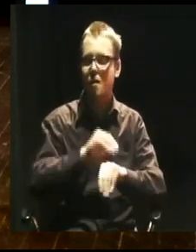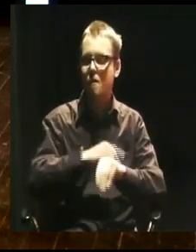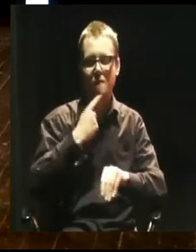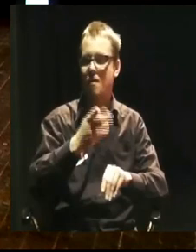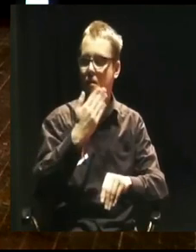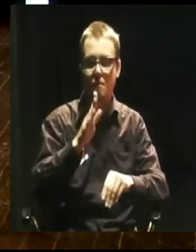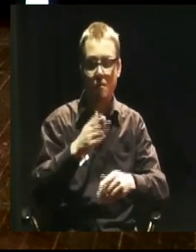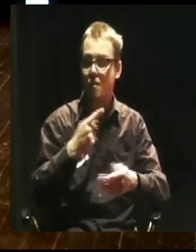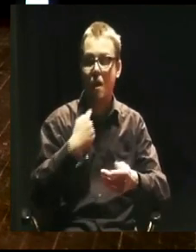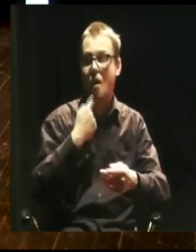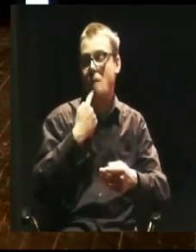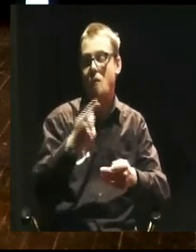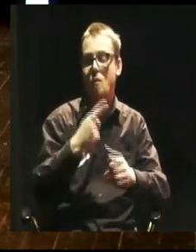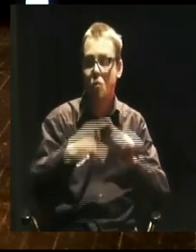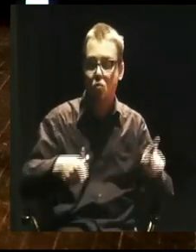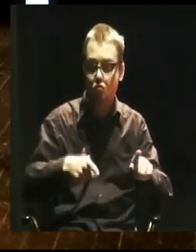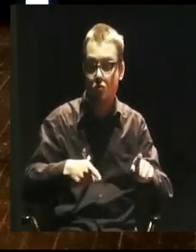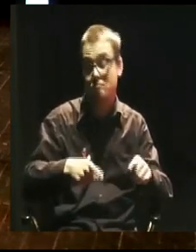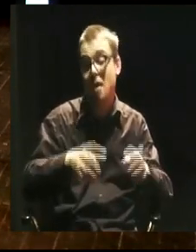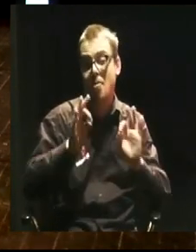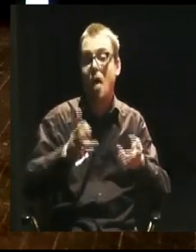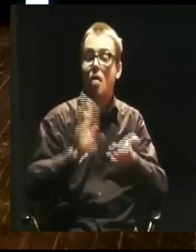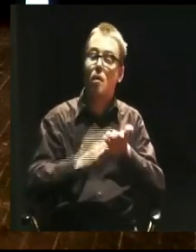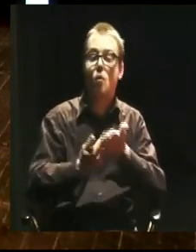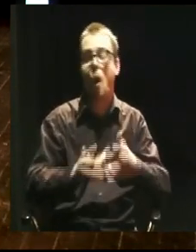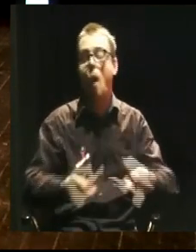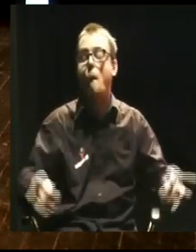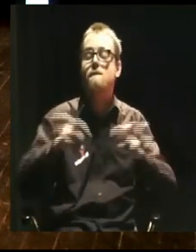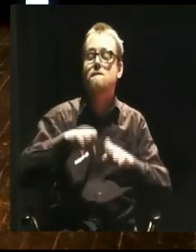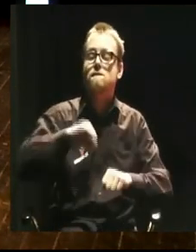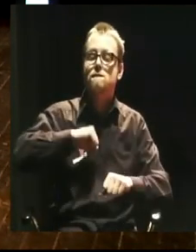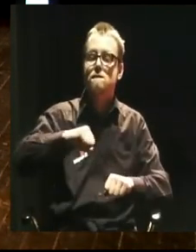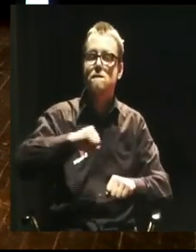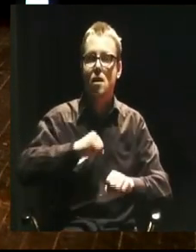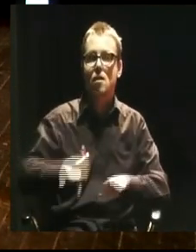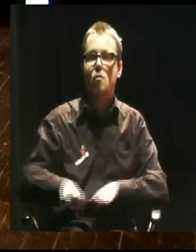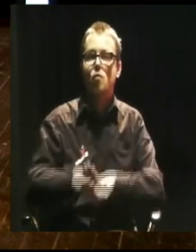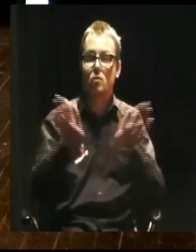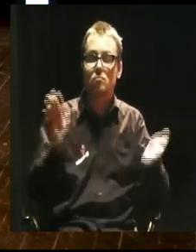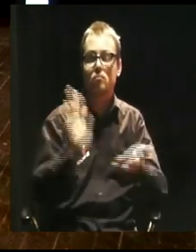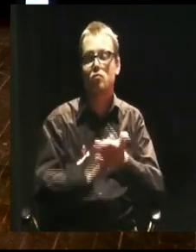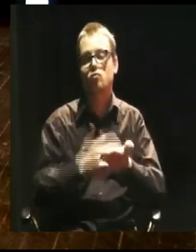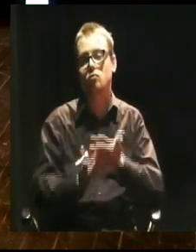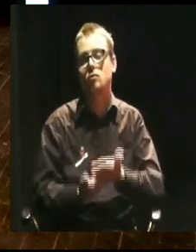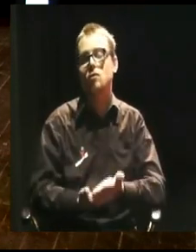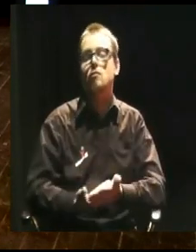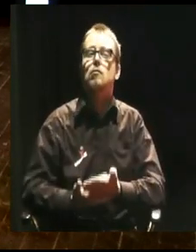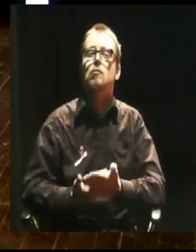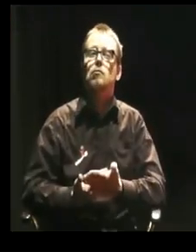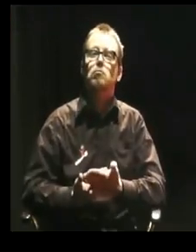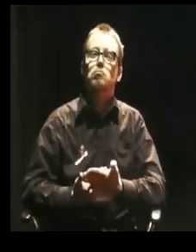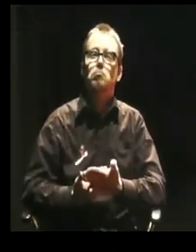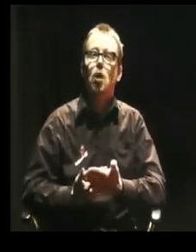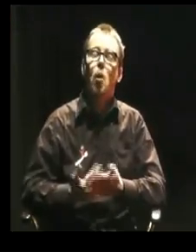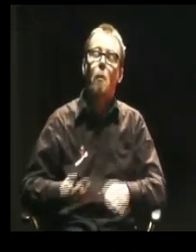tego, że są fantastyczne muzea, powstają. To jest ta nudniejsza część, muszę to powiedzieć po prostu. Mamy muzea, które już są